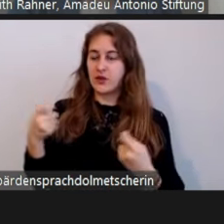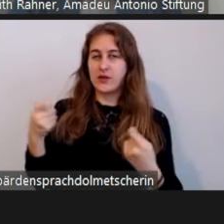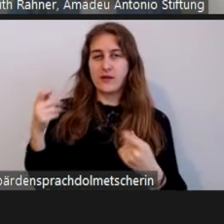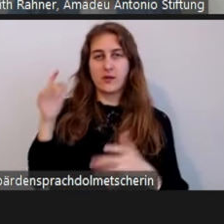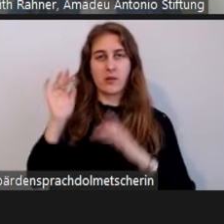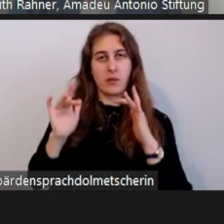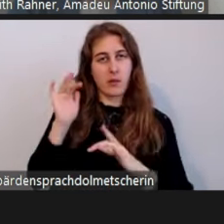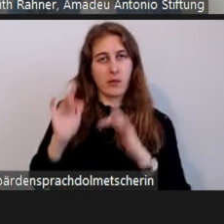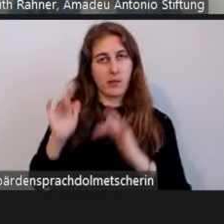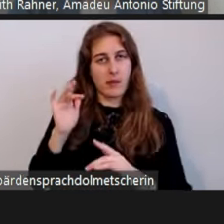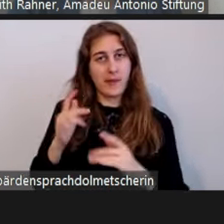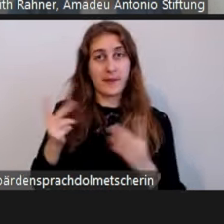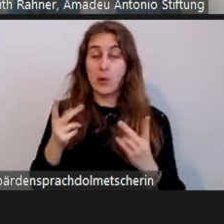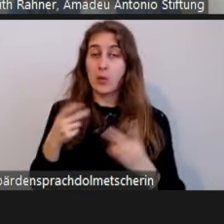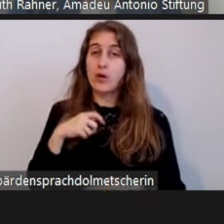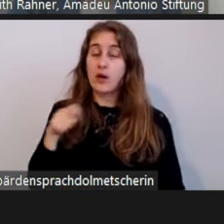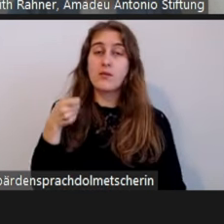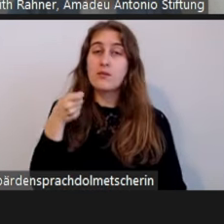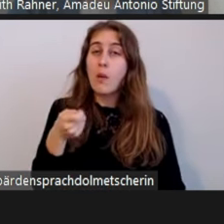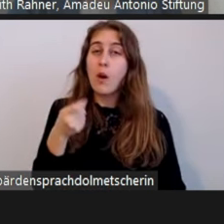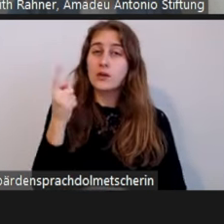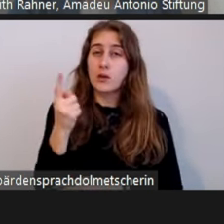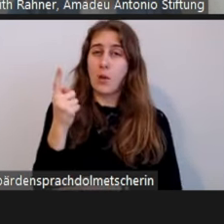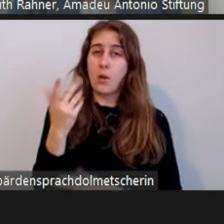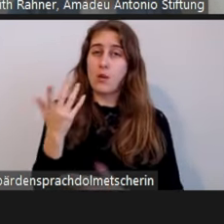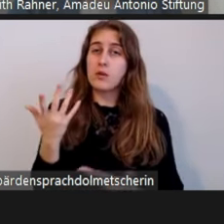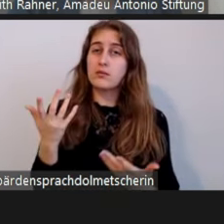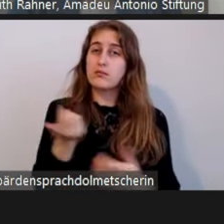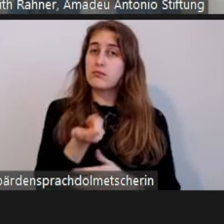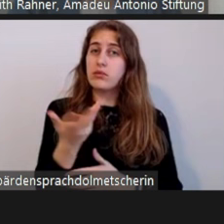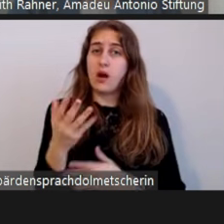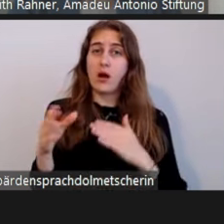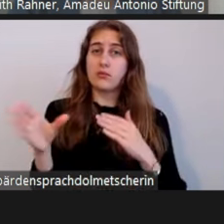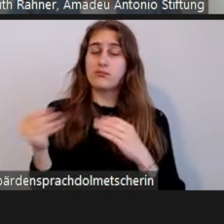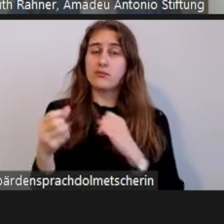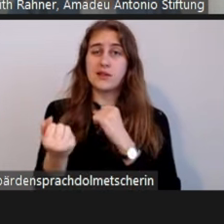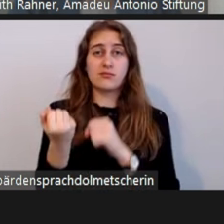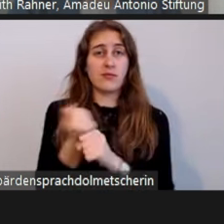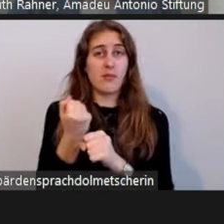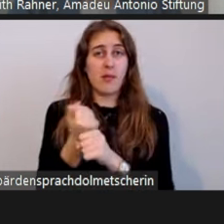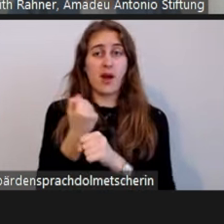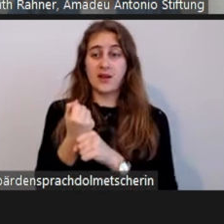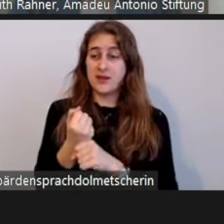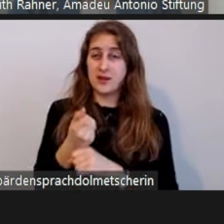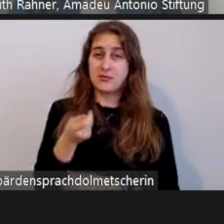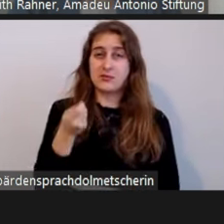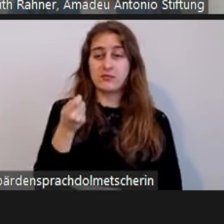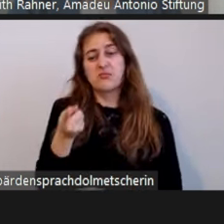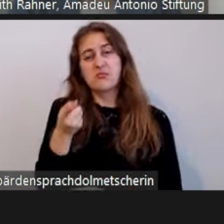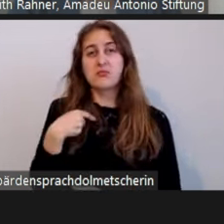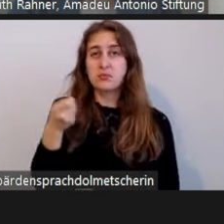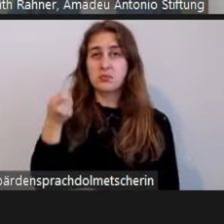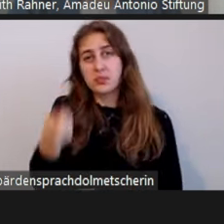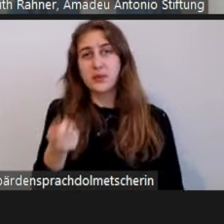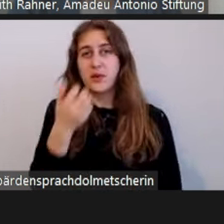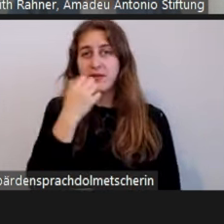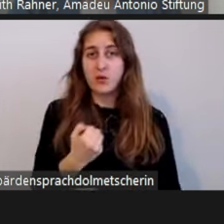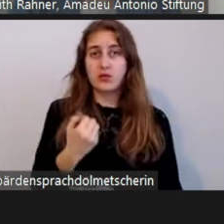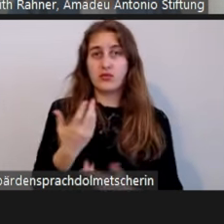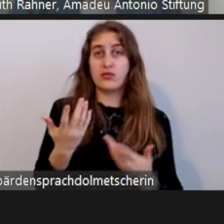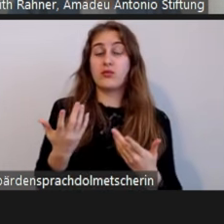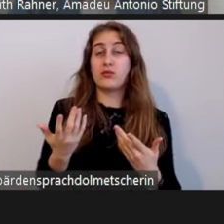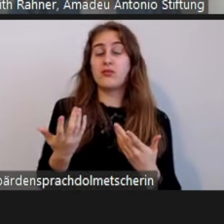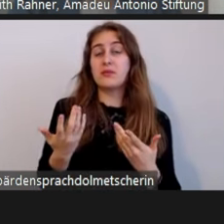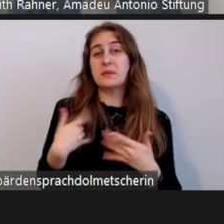zu Morddrohungen gegen einzelne MitarbeiterInnen. Da sind auch die viele der in der